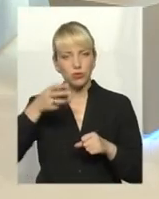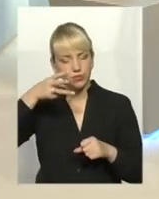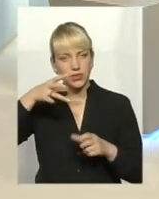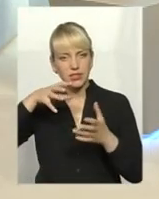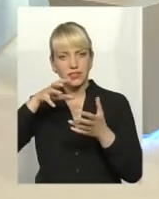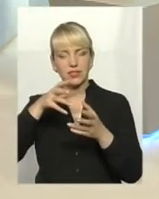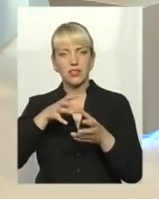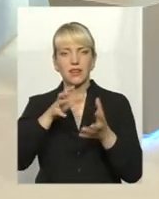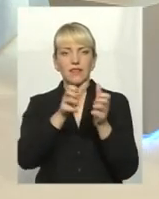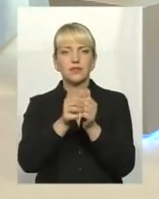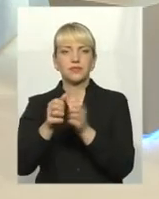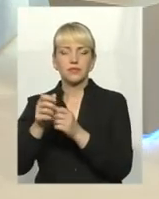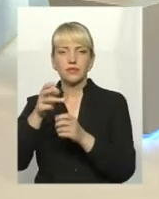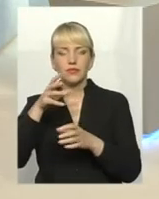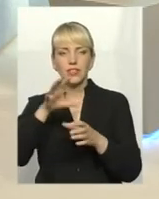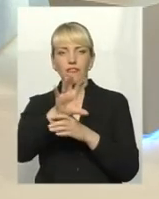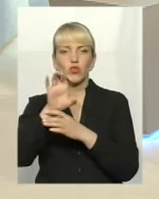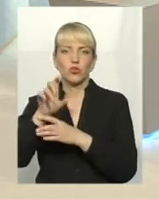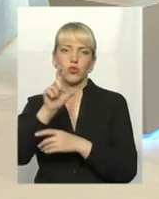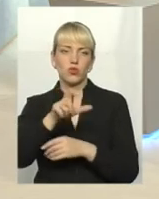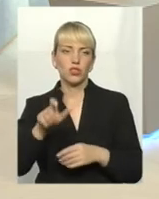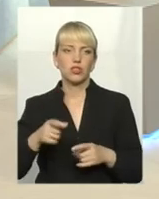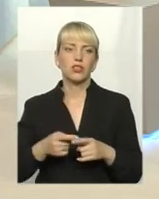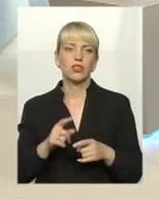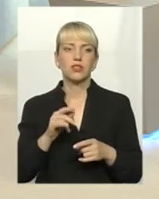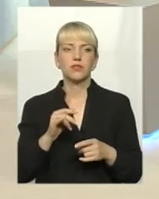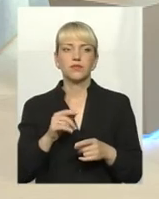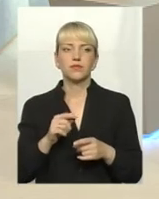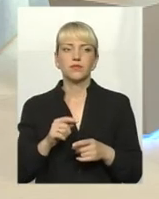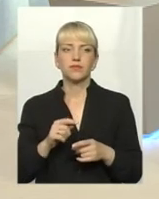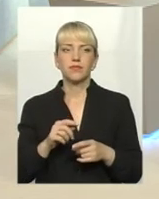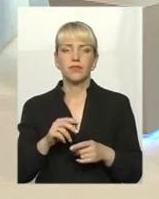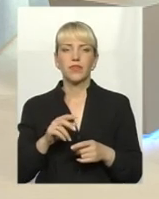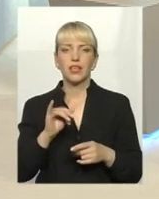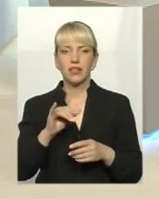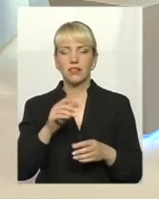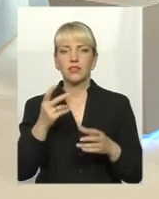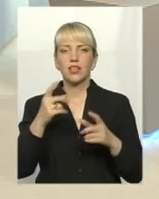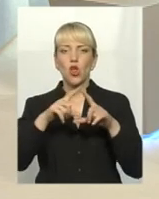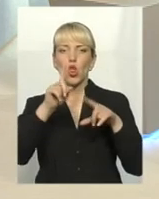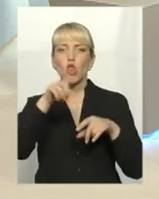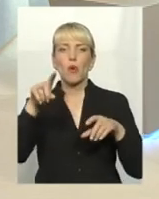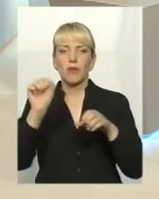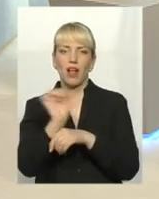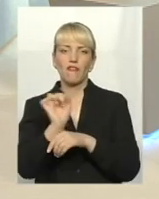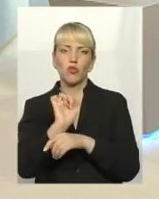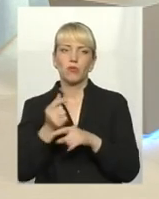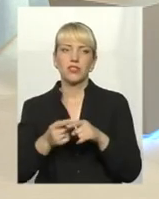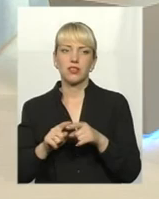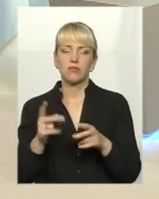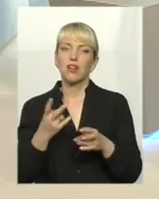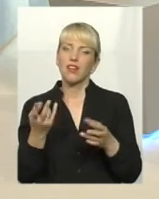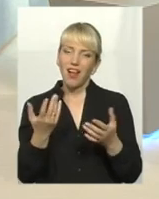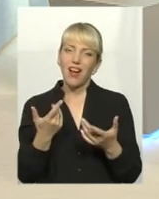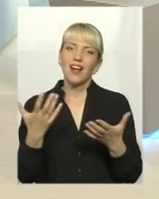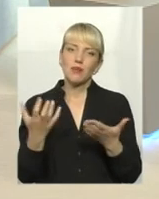Тобто можна було взяти, ідентифікувати людину, ідентифікувати його на цей марк автомобіля, і номерний знак, Але це ж також додатковий ресурс